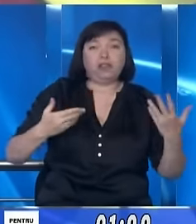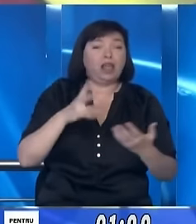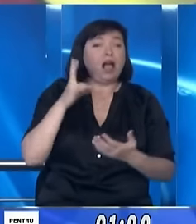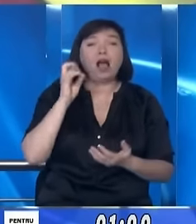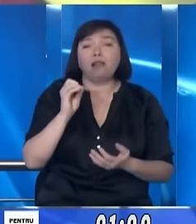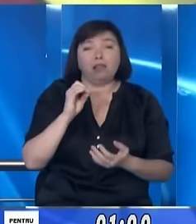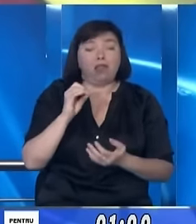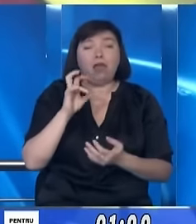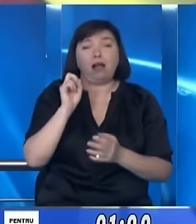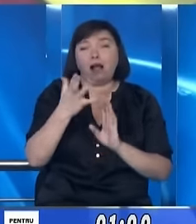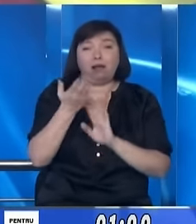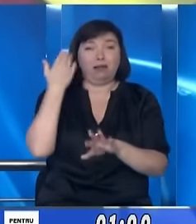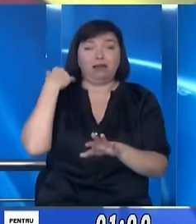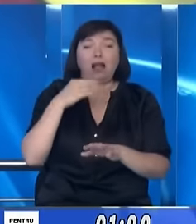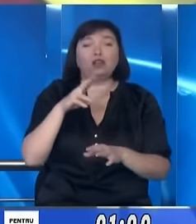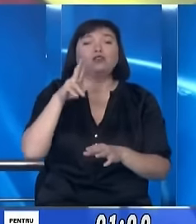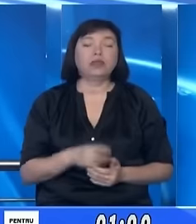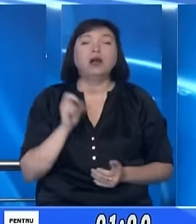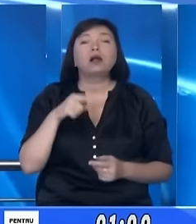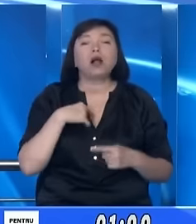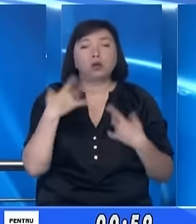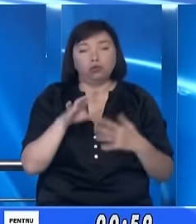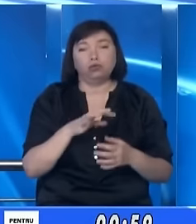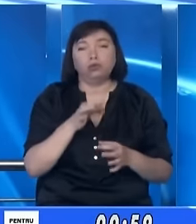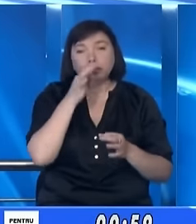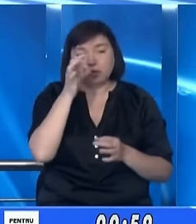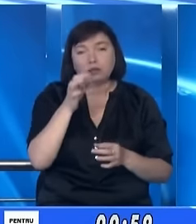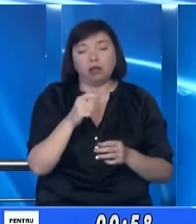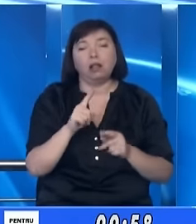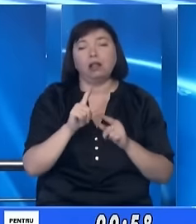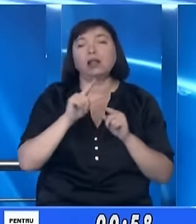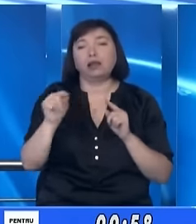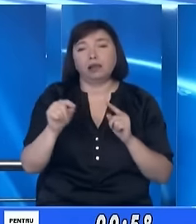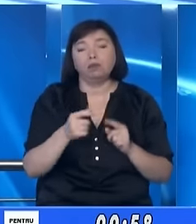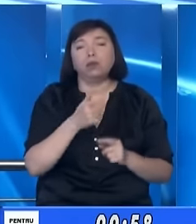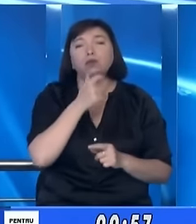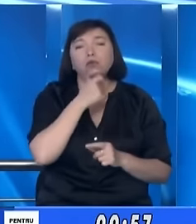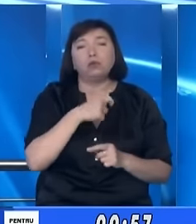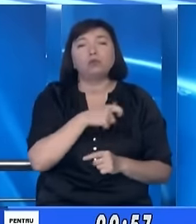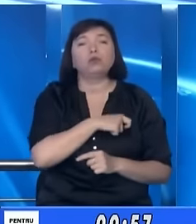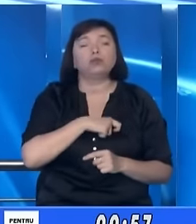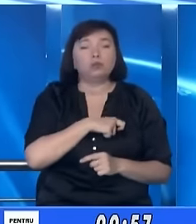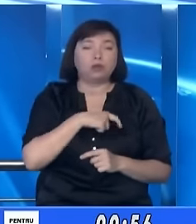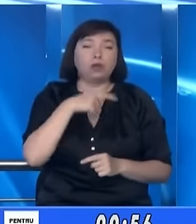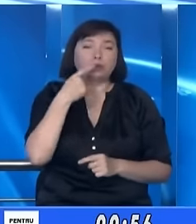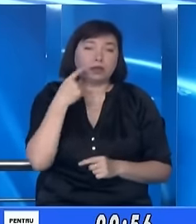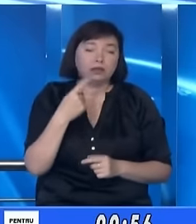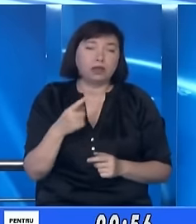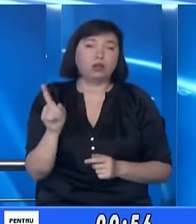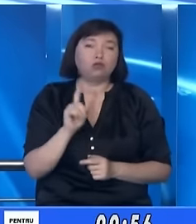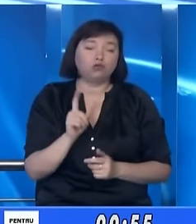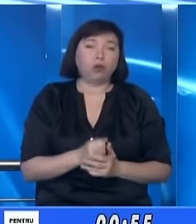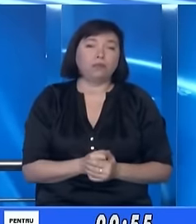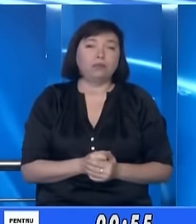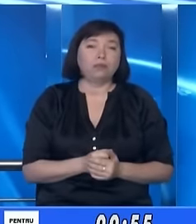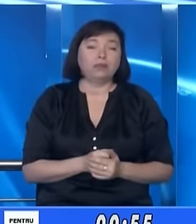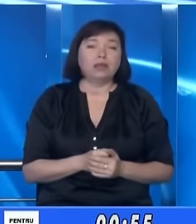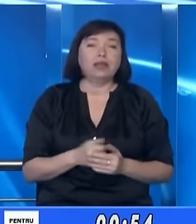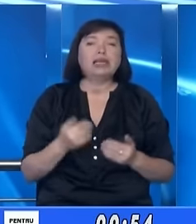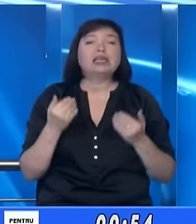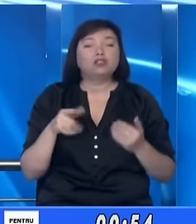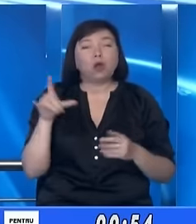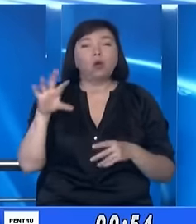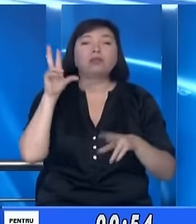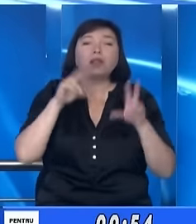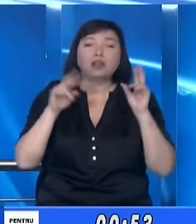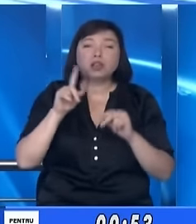data trecută, Maia Sandu. Încep cu o replică, că domnul deputat a spus că de data asta îl